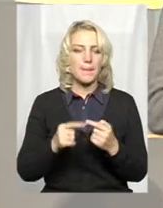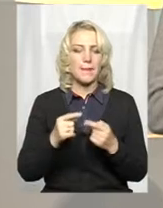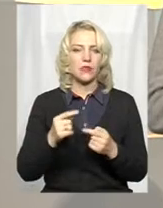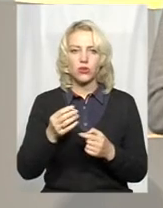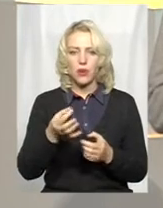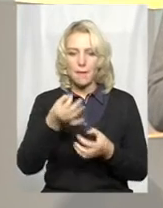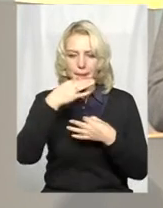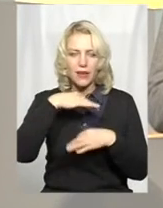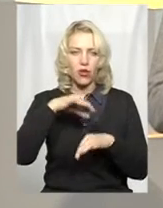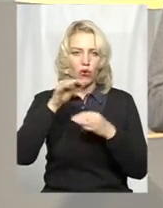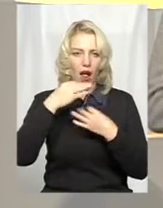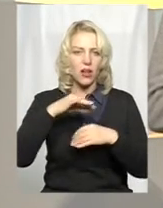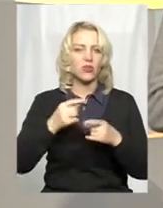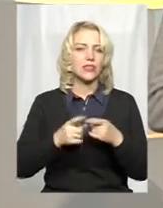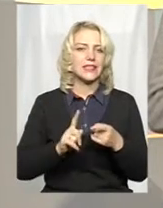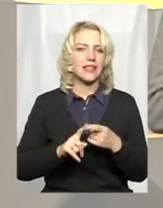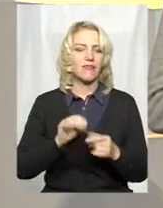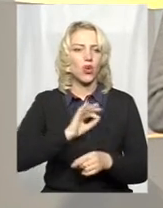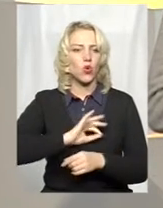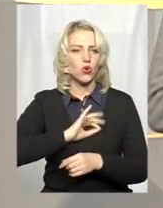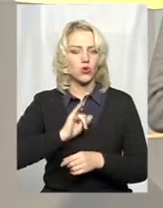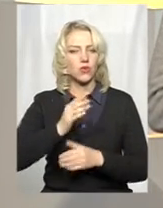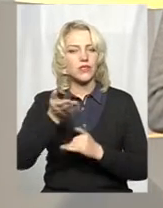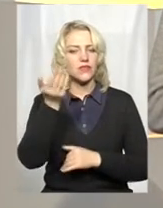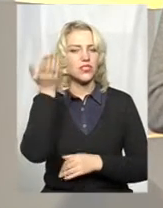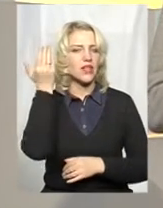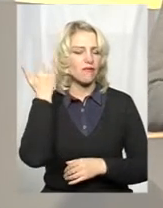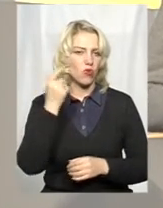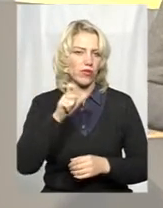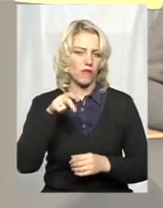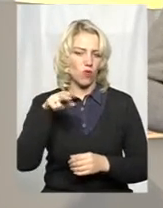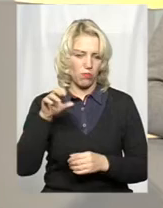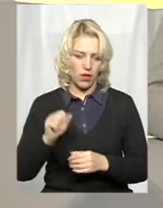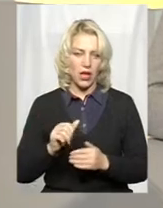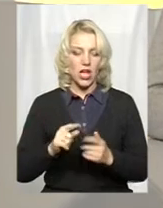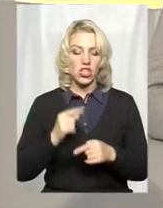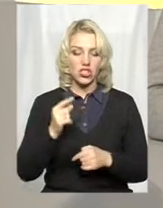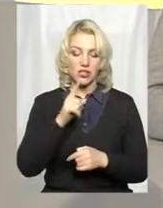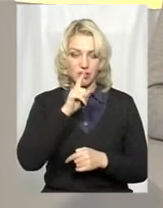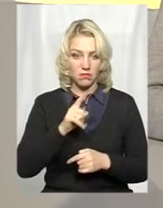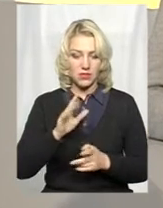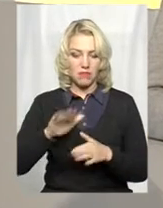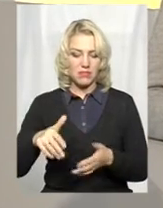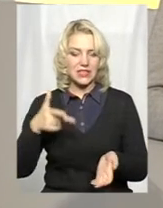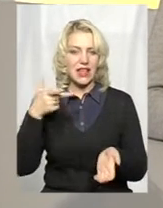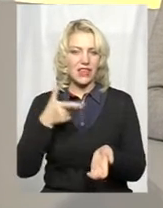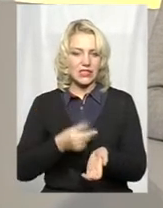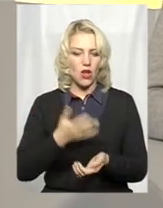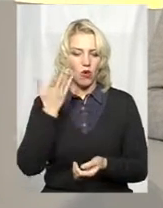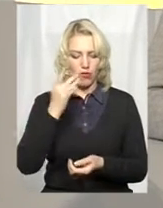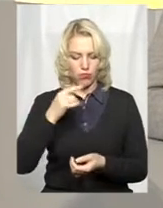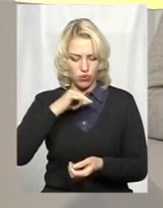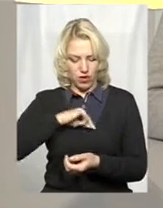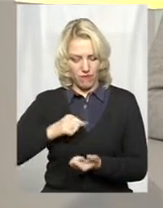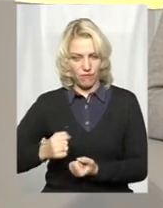вакцинації, до речі, дуже давно використовується в Європі. Відомо, що через місяць після вакцинації, коли виробиться імунітет в